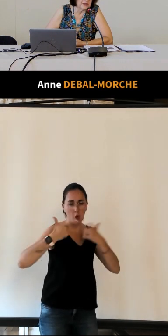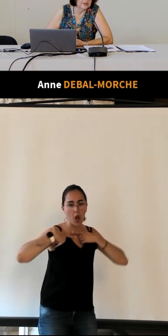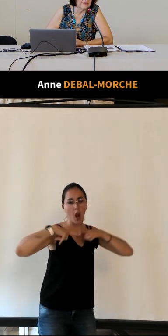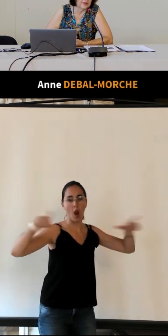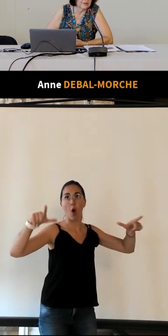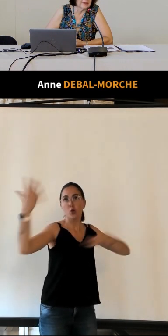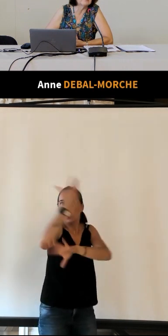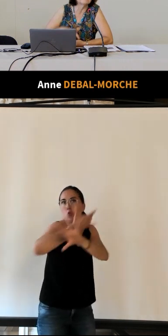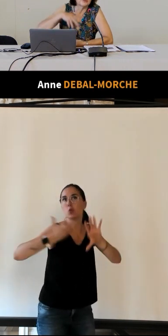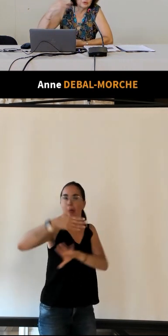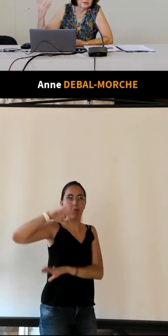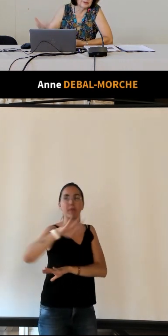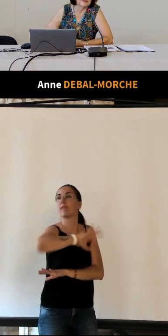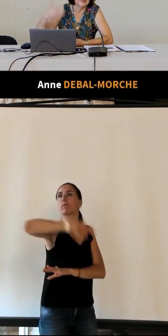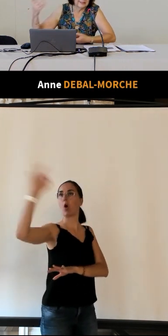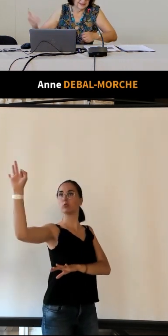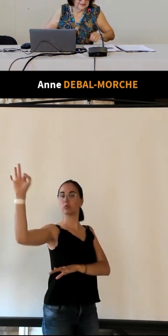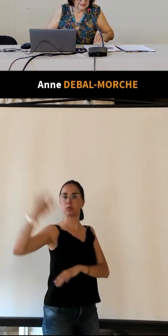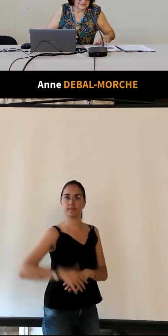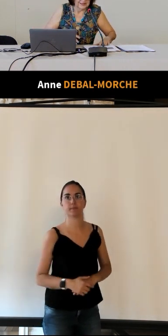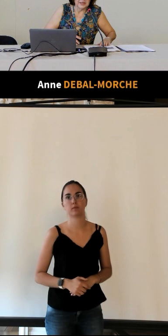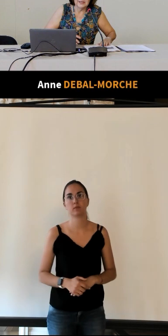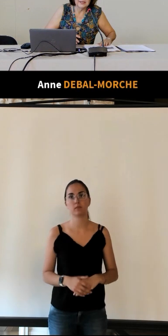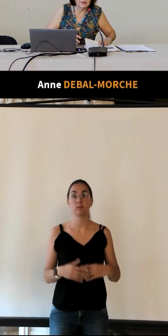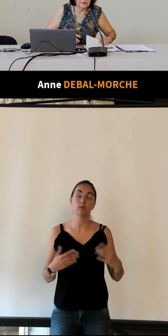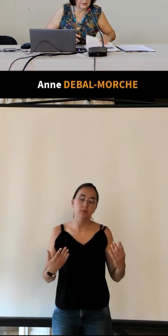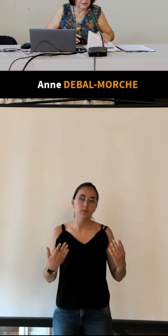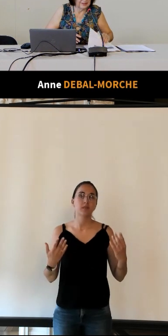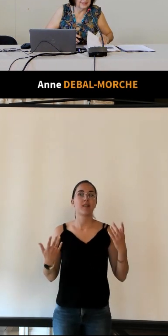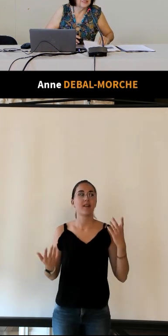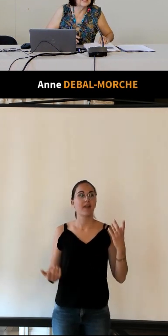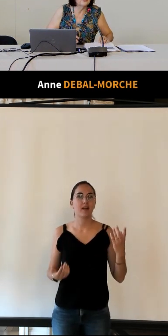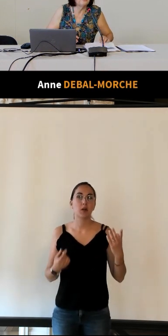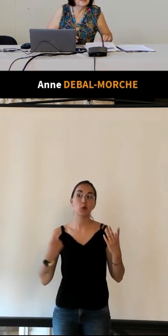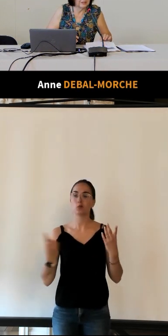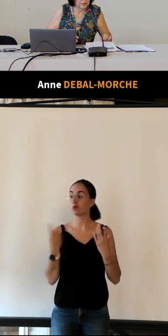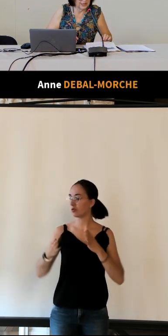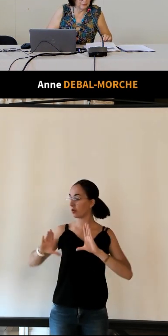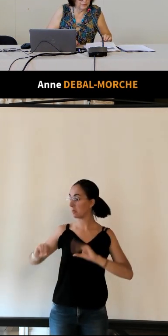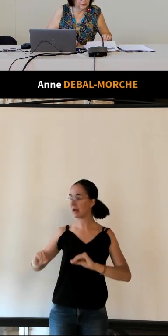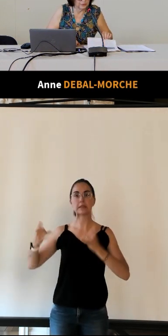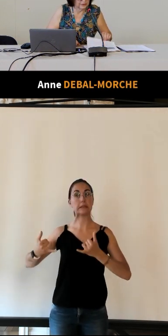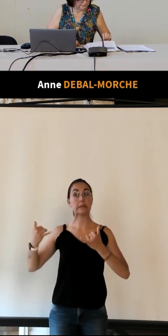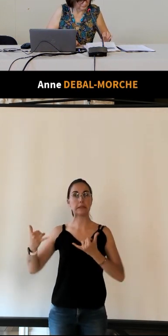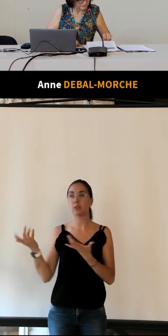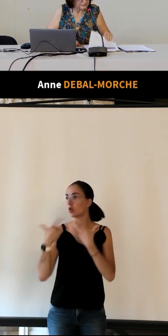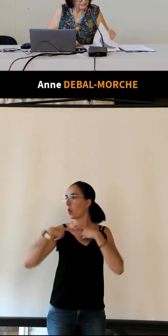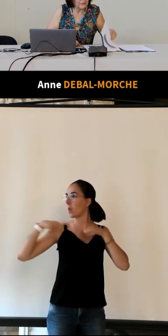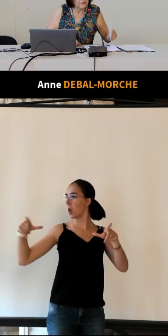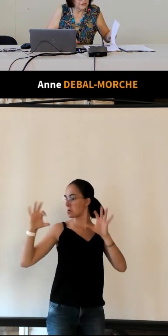paysages de la France toujours cette idée que c'est ici qu'on parle la langue la plus pure